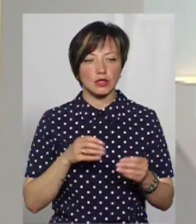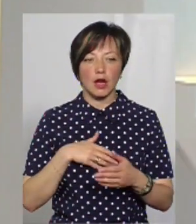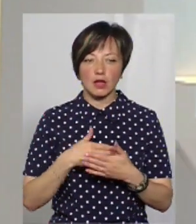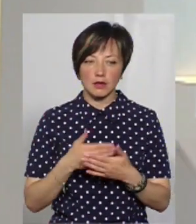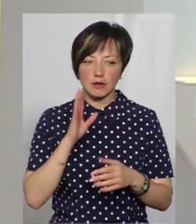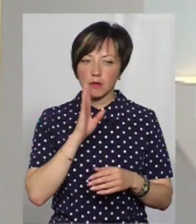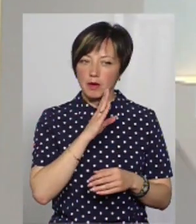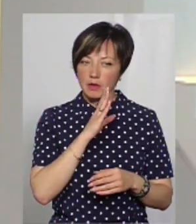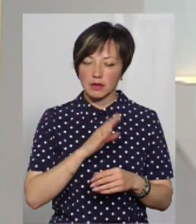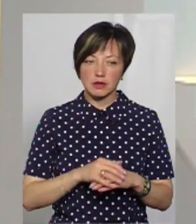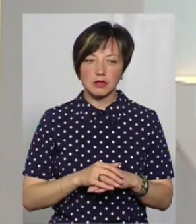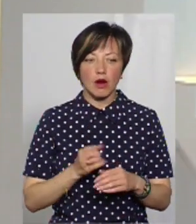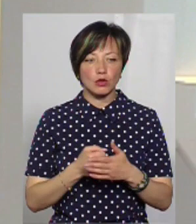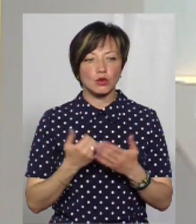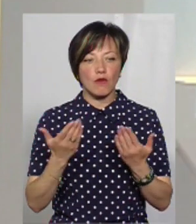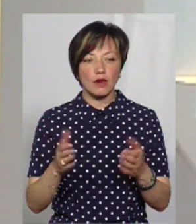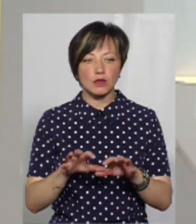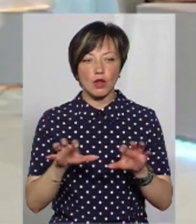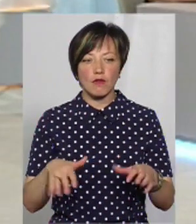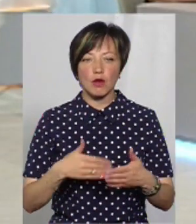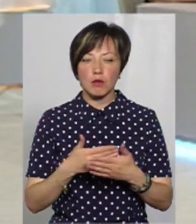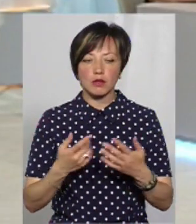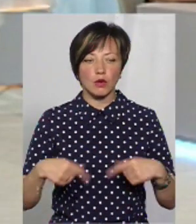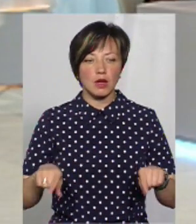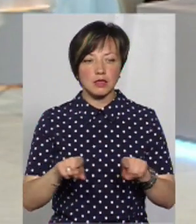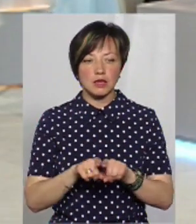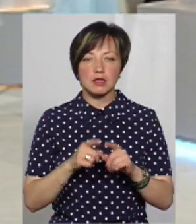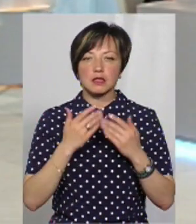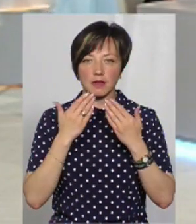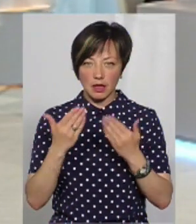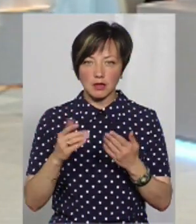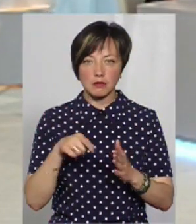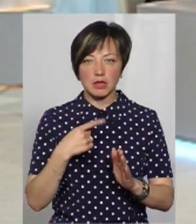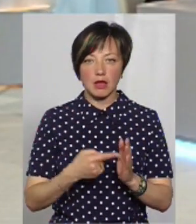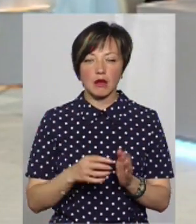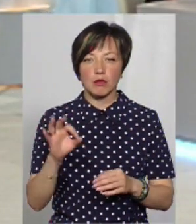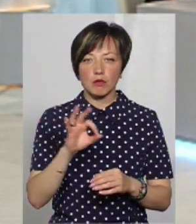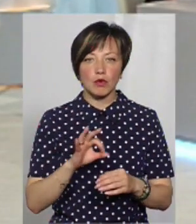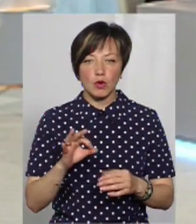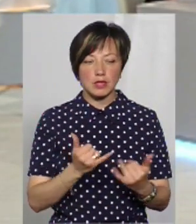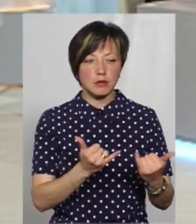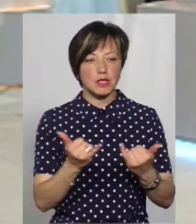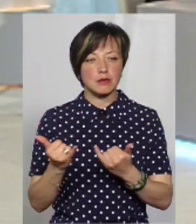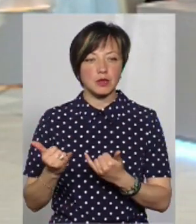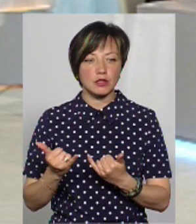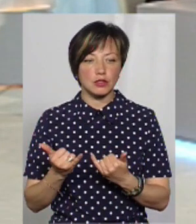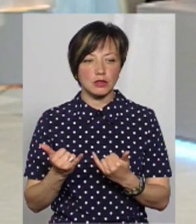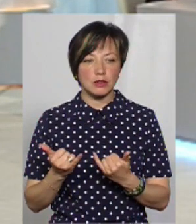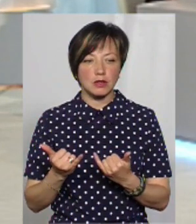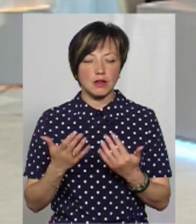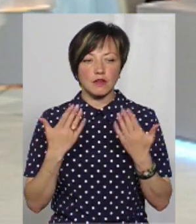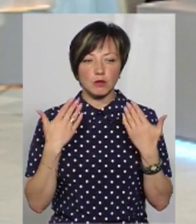громадсько активна мама. До вас, як голови громадської організації, зверталися з питаннями стосовно забезпечення